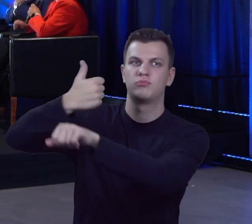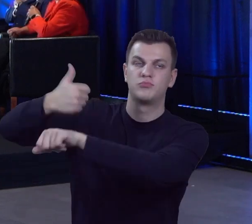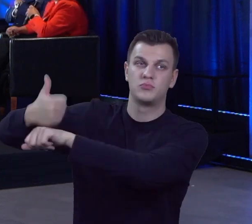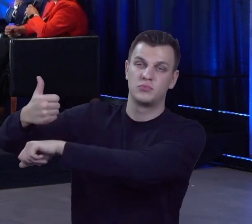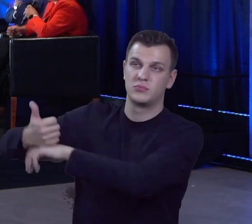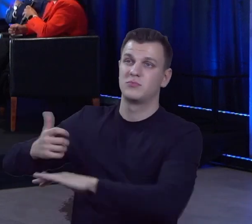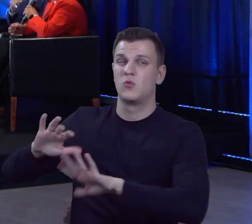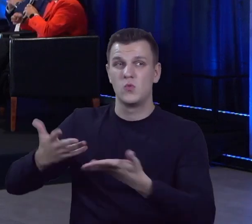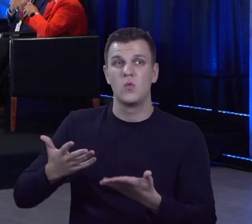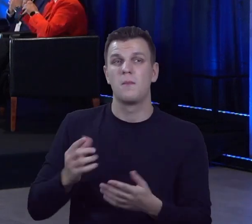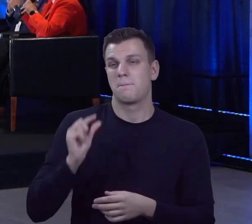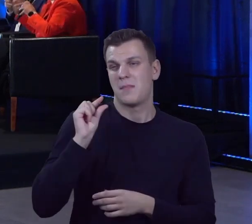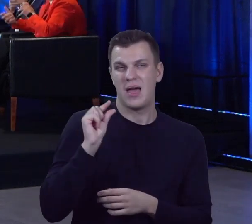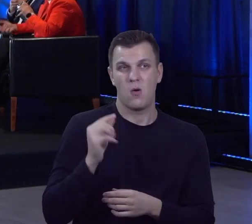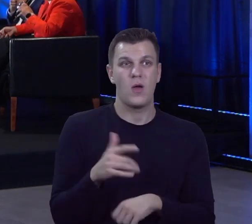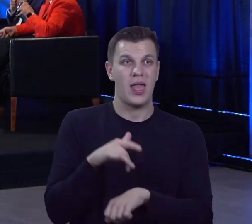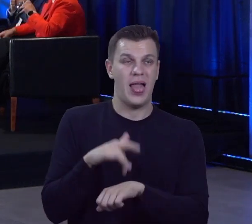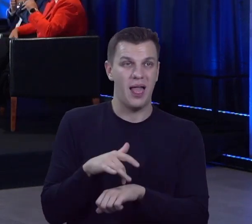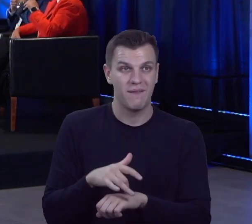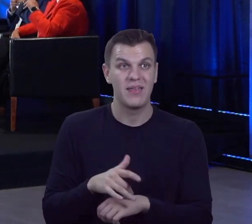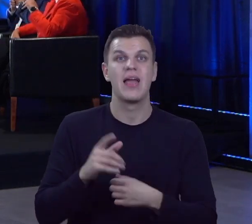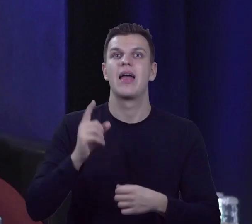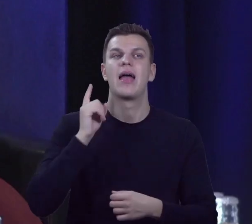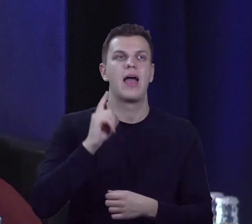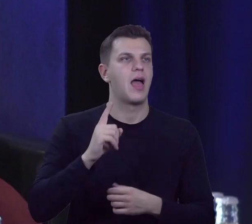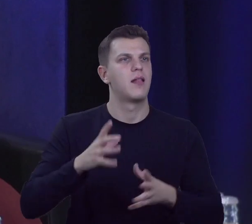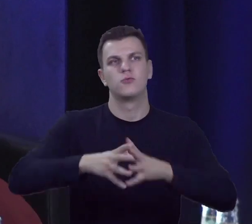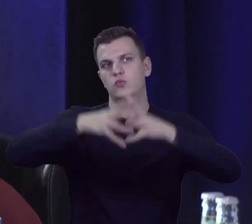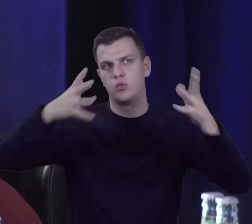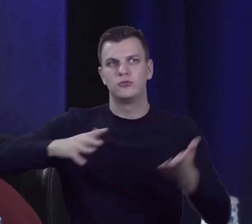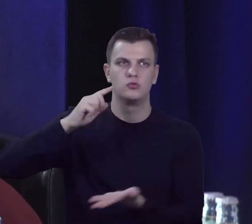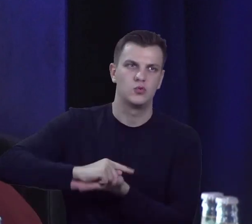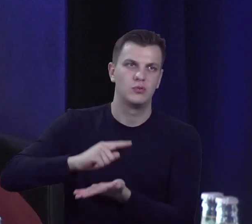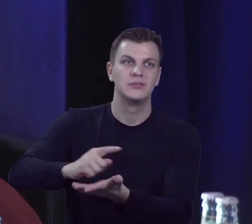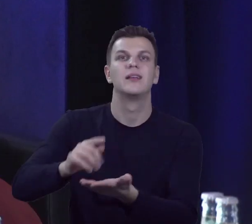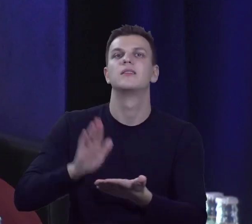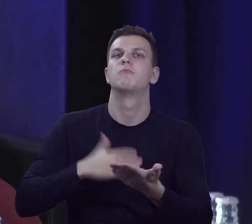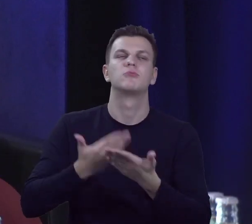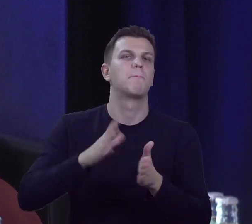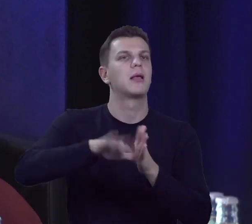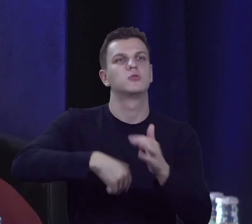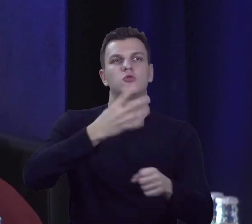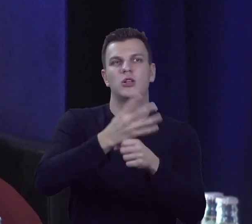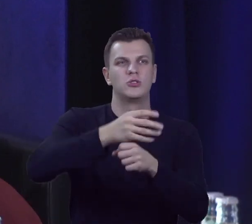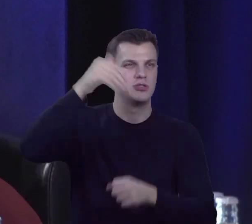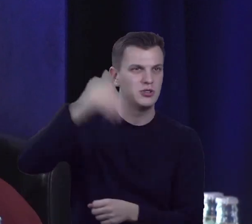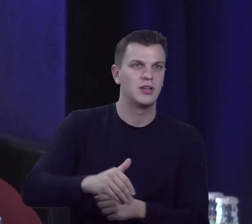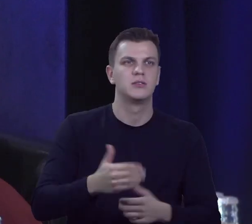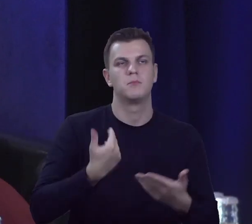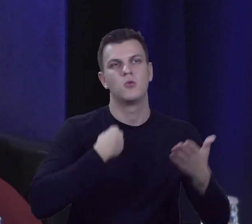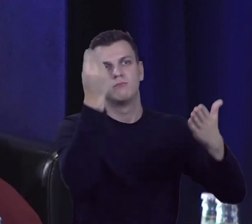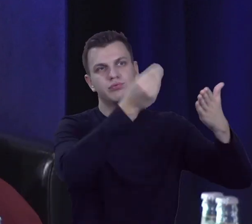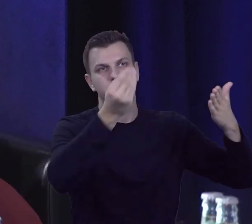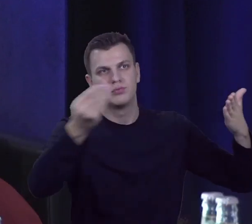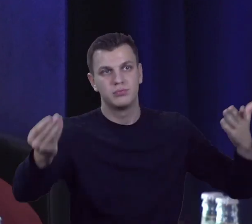efektem uzyskać wielkie rzeczy. Miasta, w którym zebrano 40 tysięcy na zrobienie pierwszego muralu. Dziś jest ogromny